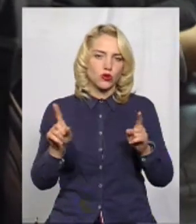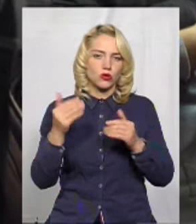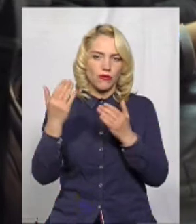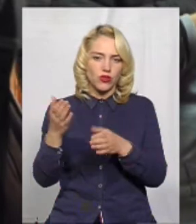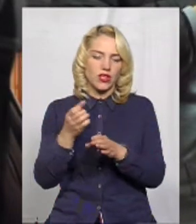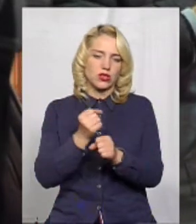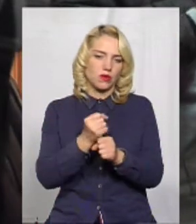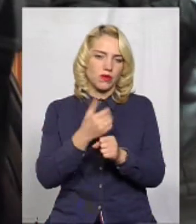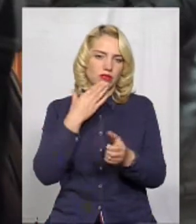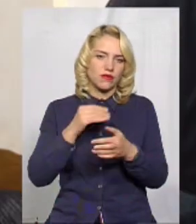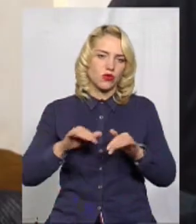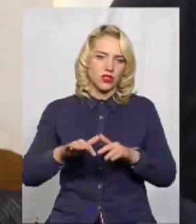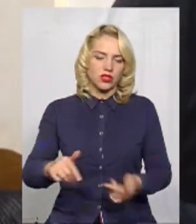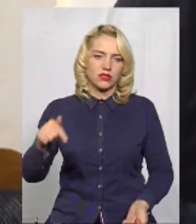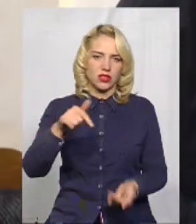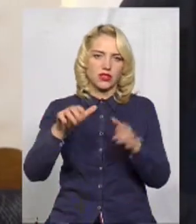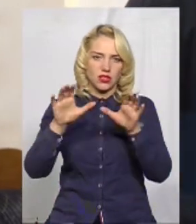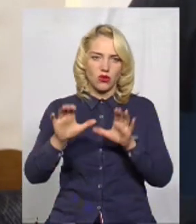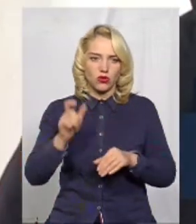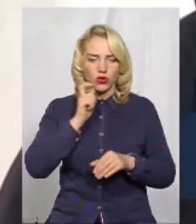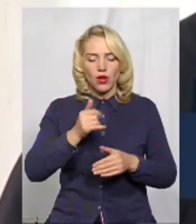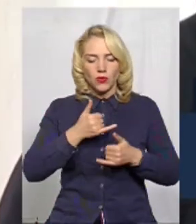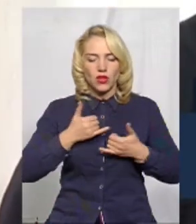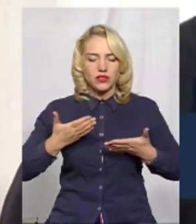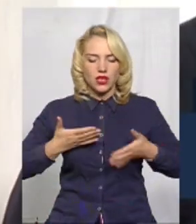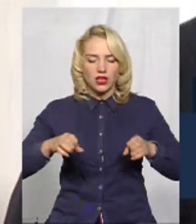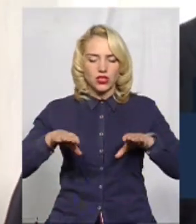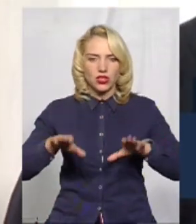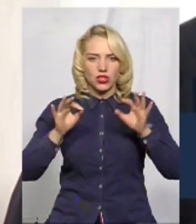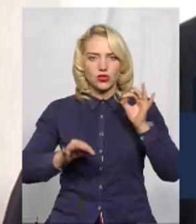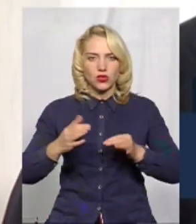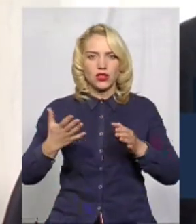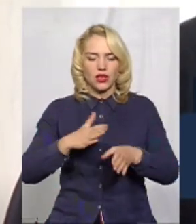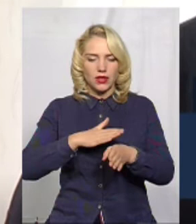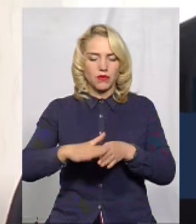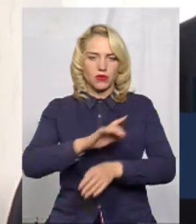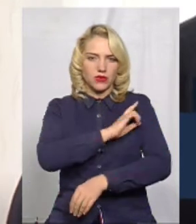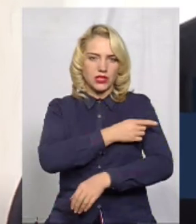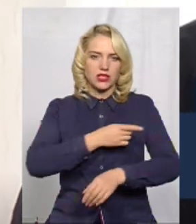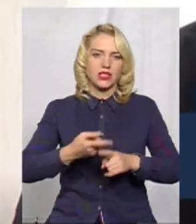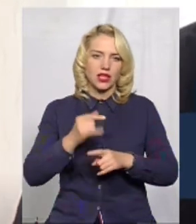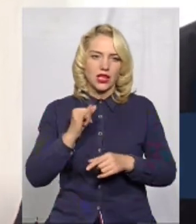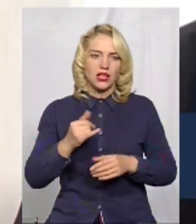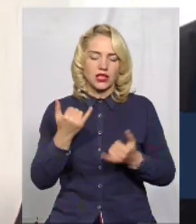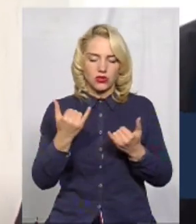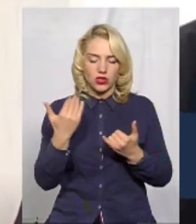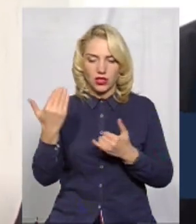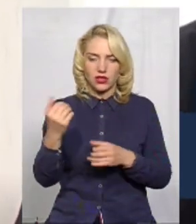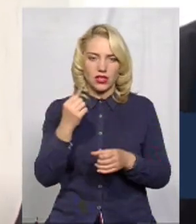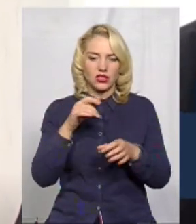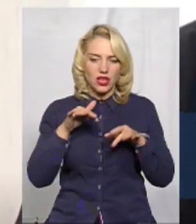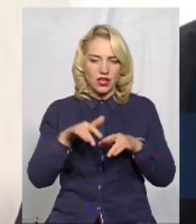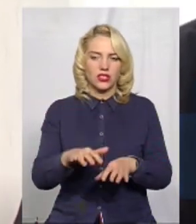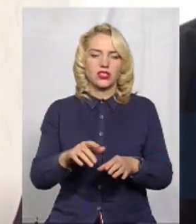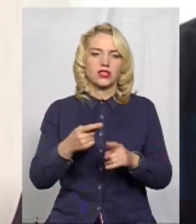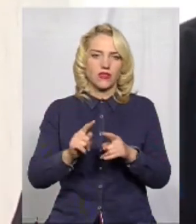свої дії згідно закону України. В нас є рішення суду, яке набрало законної сили, і на сьогодні слідян є чинне. Відповідно до Конституції,